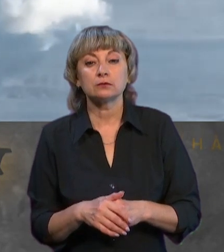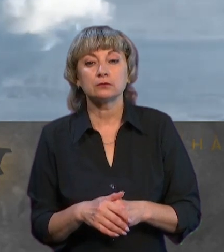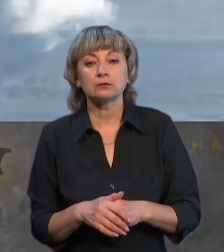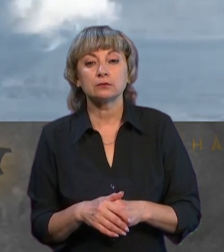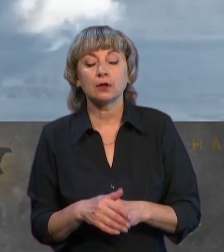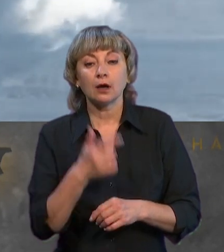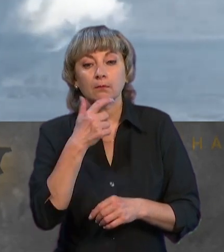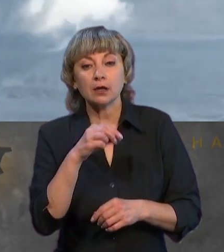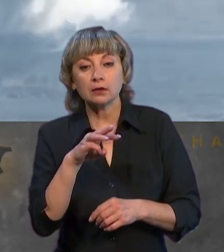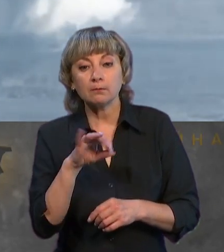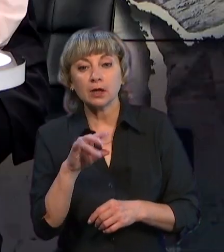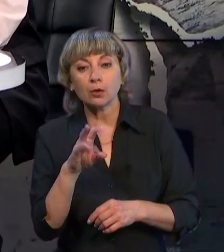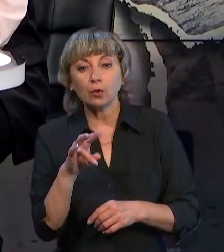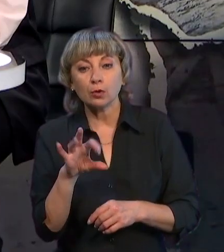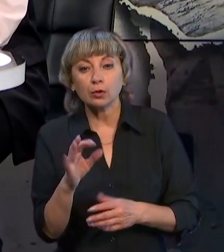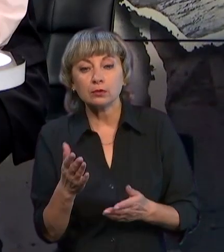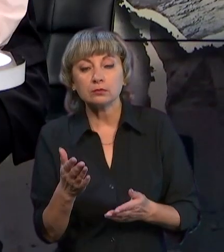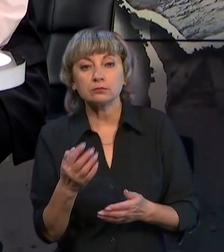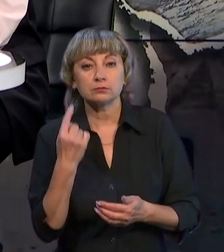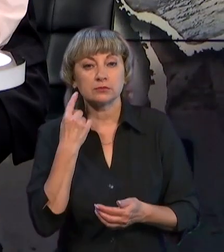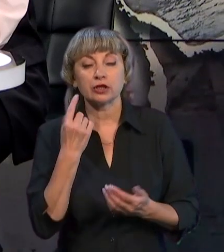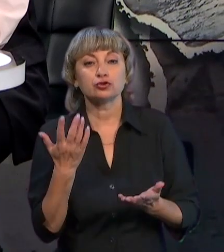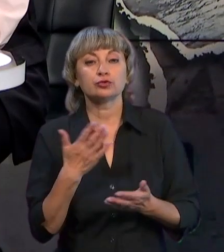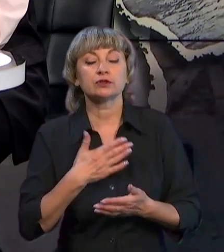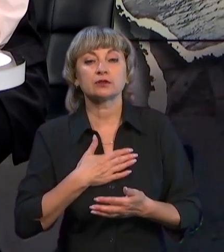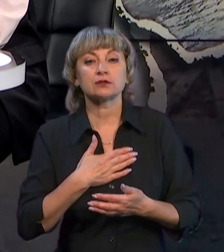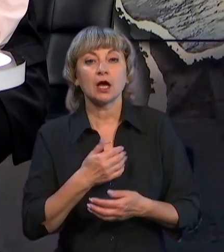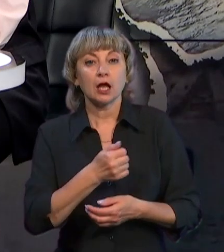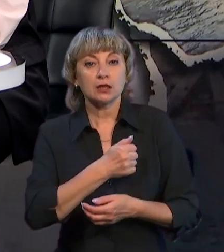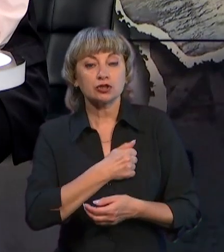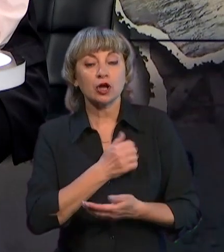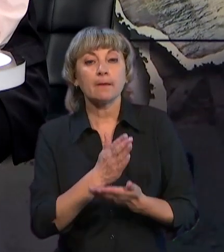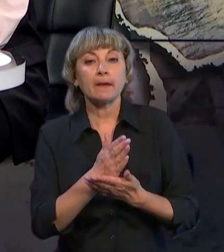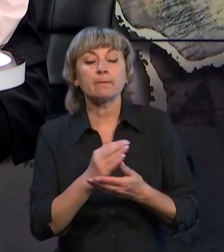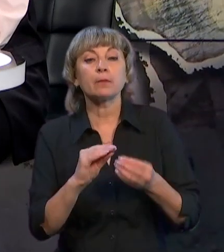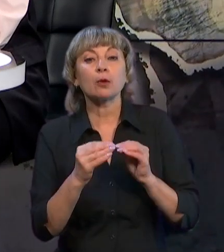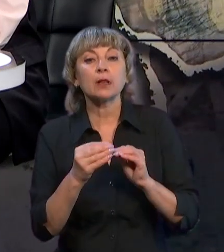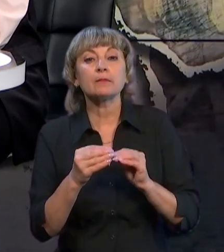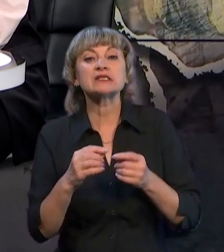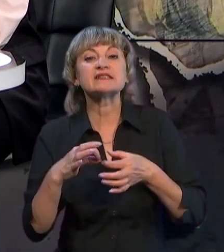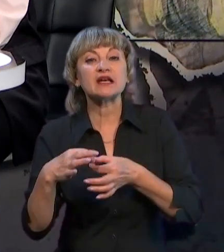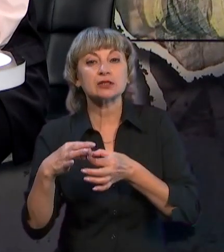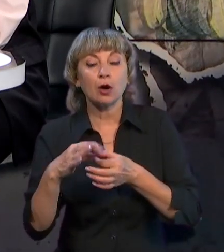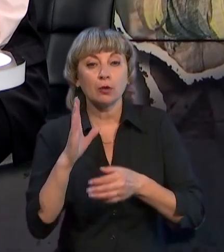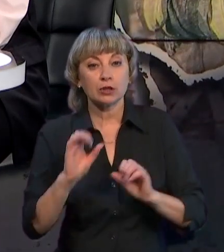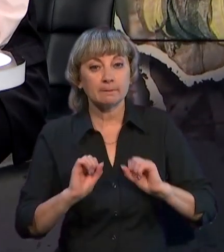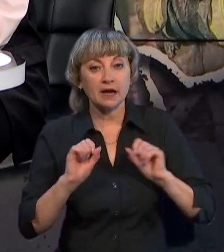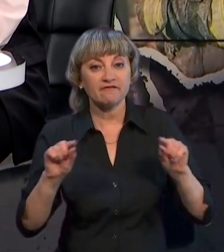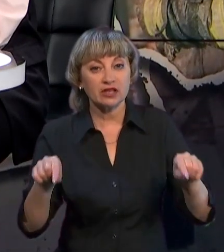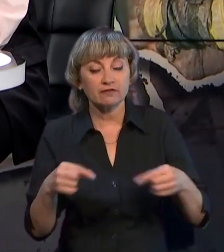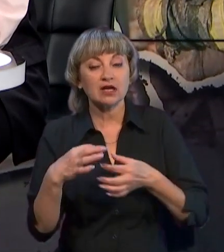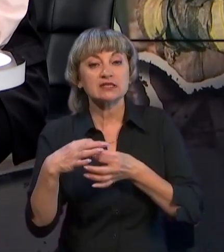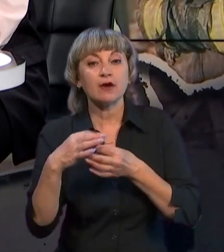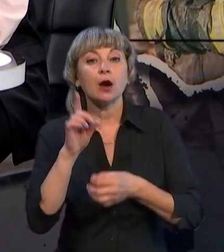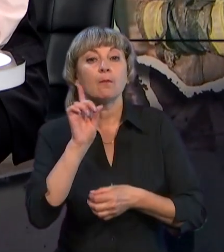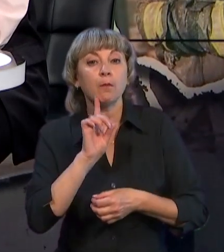Пане Микола, чи чуєте нас? На жаль, маємо зараз проблеми з зв'язком, будемо намагатися відновити зв'язок,